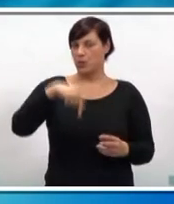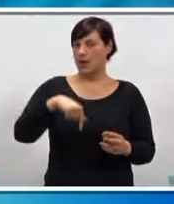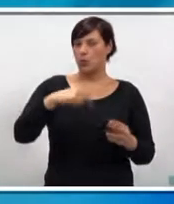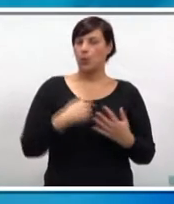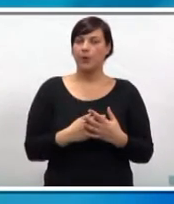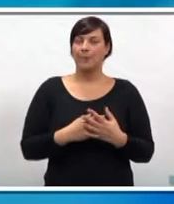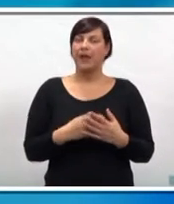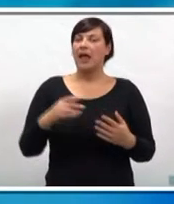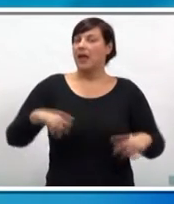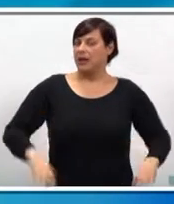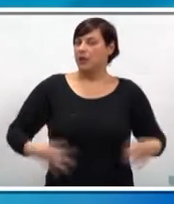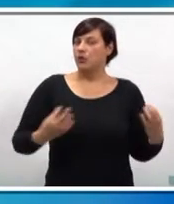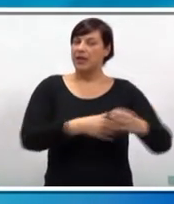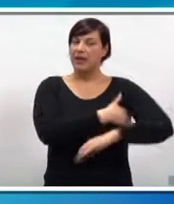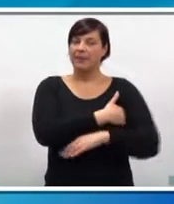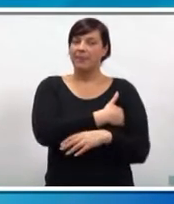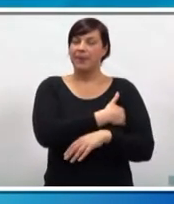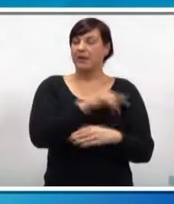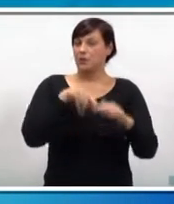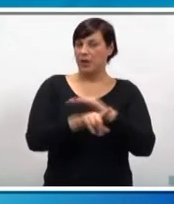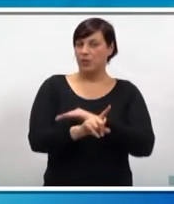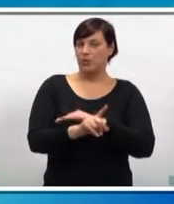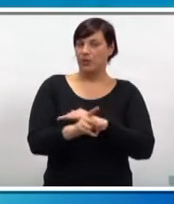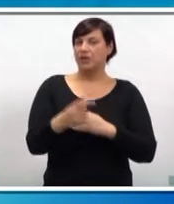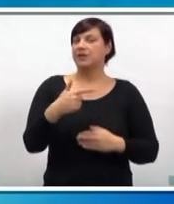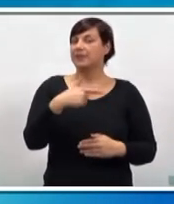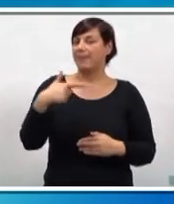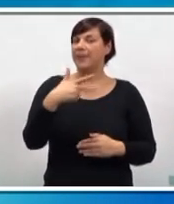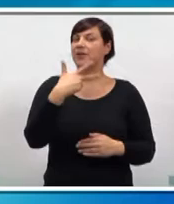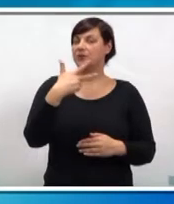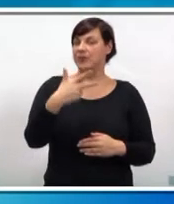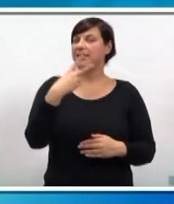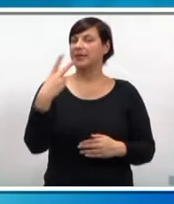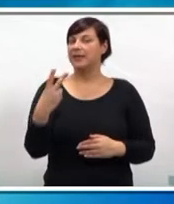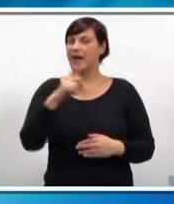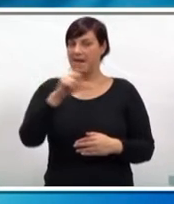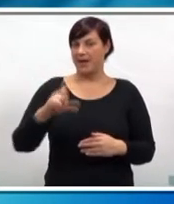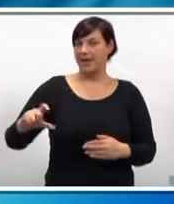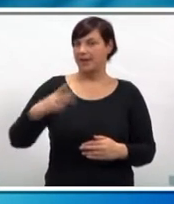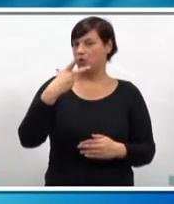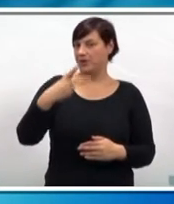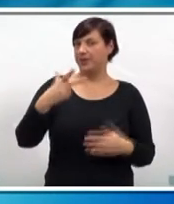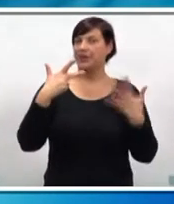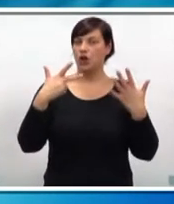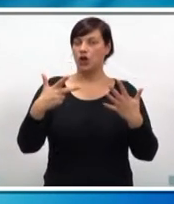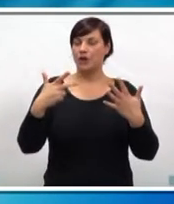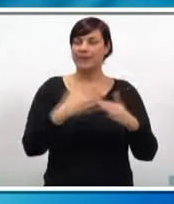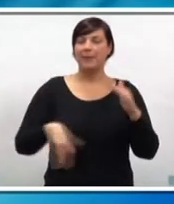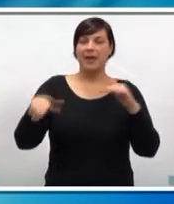jugo. Najniža jutarnja temperatura u unutrašnosti između minus 3 i 2, na Jadranu od 3 do 8.